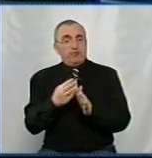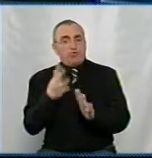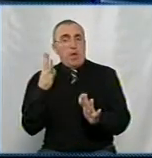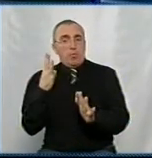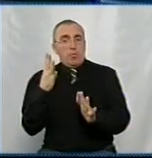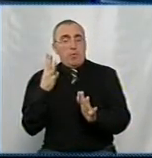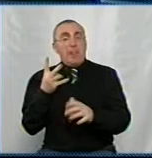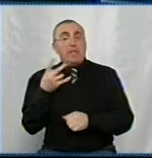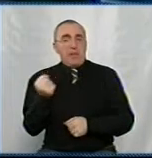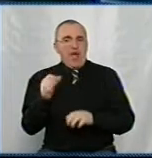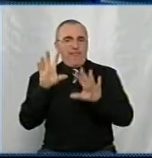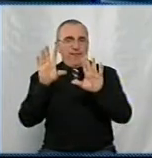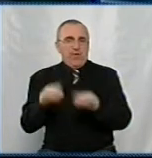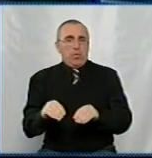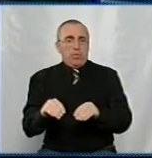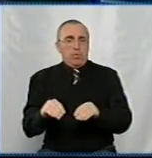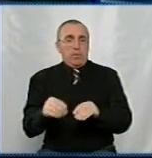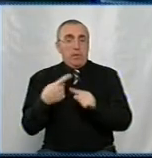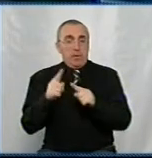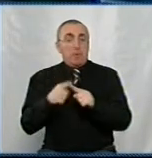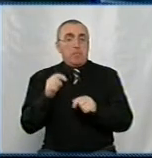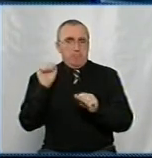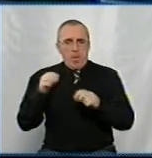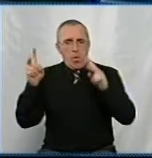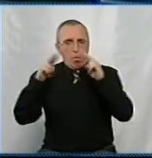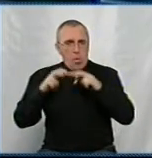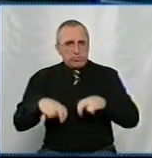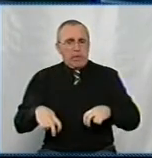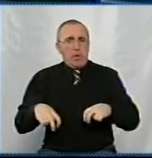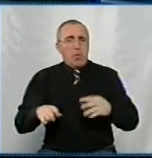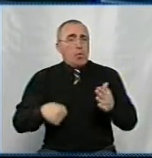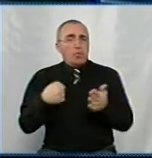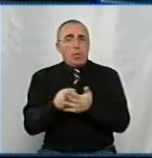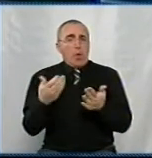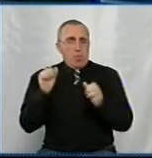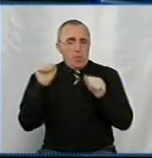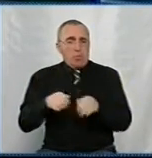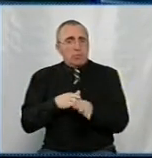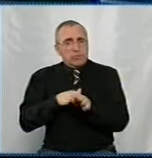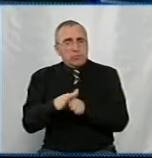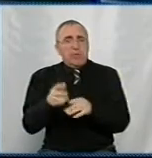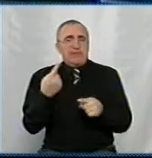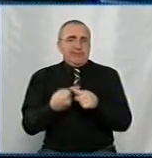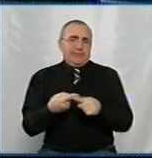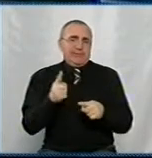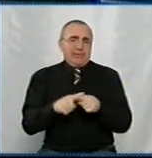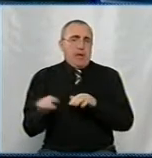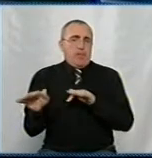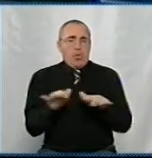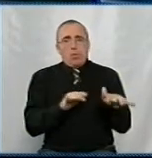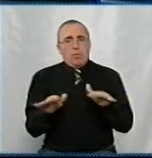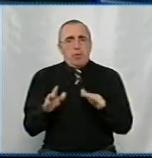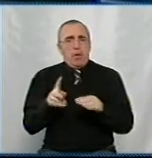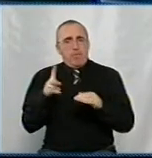на відключення. Тобто її потенційно розглядають такою, до якої може бути застосована ця процедура